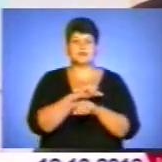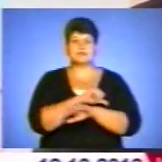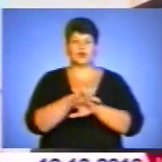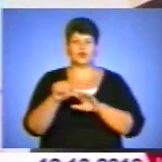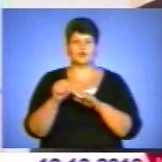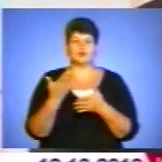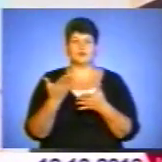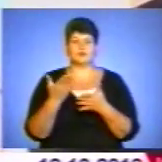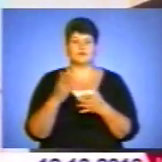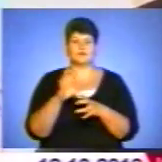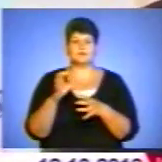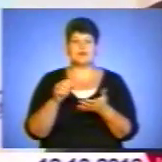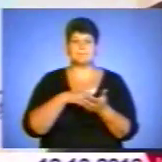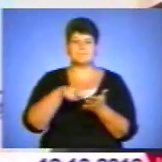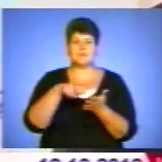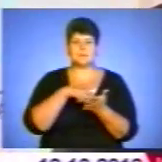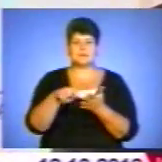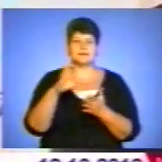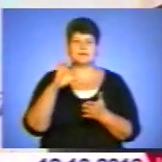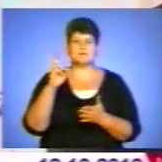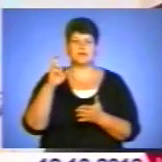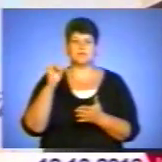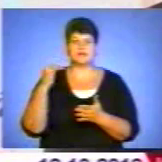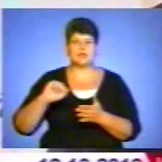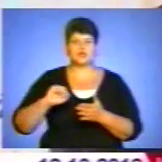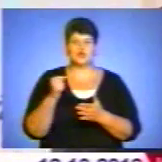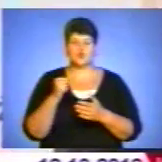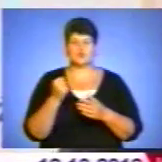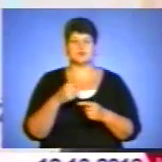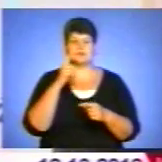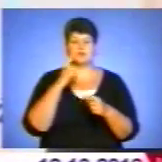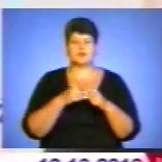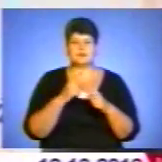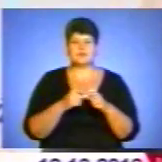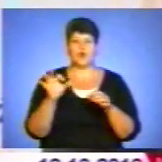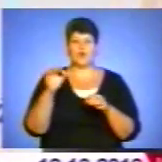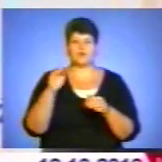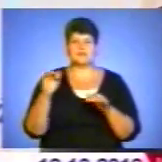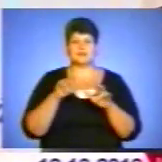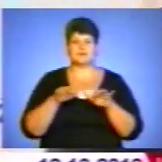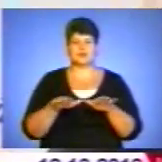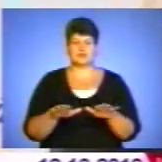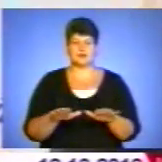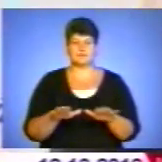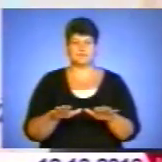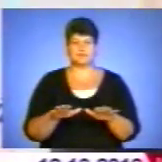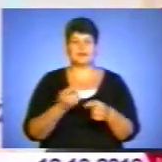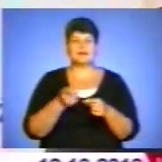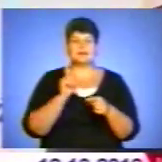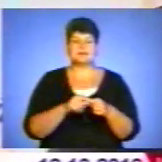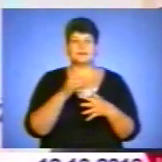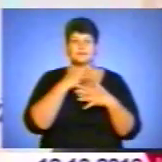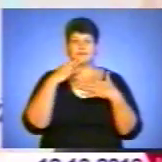Це і переписка Степана Бандери з його друзями, з його побратимами, з офіційними діячами. Це ряд